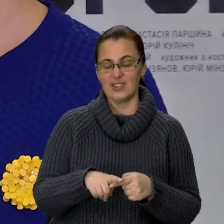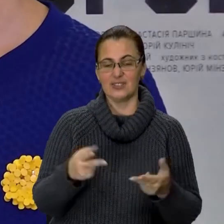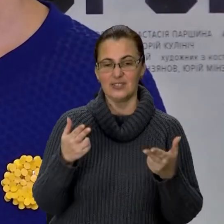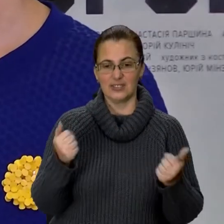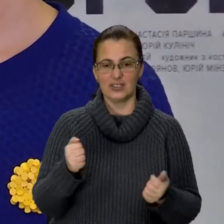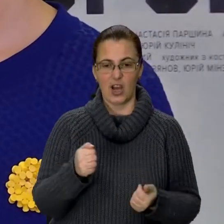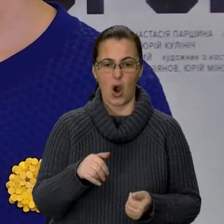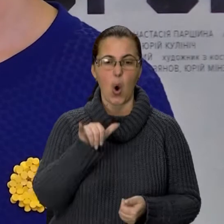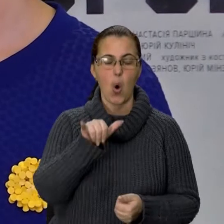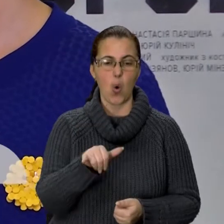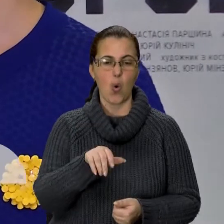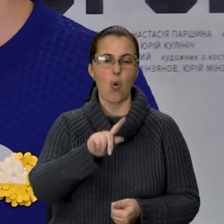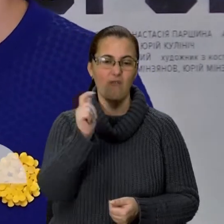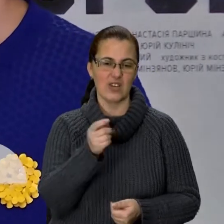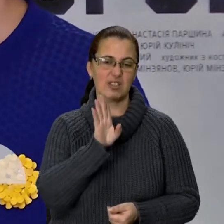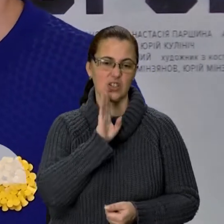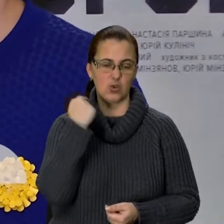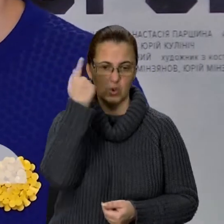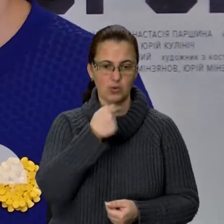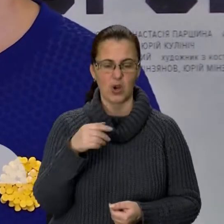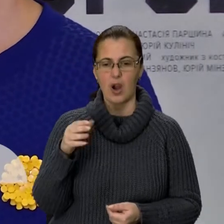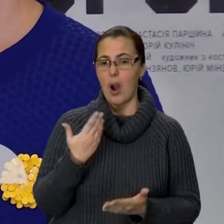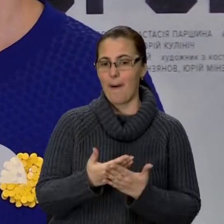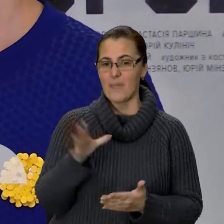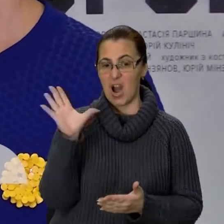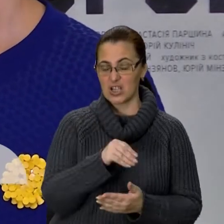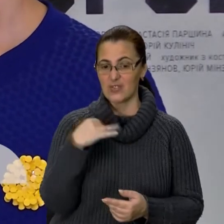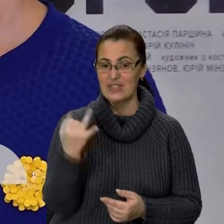«Насправді майже в кожній цій історії в центрі жінка.